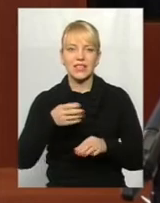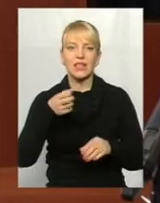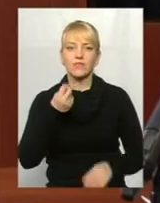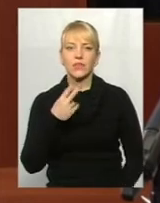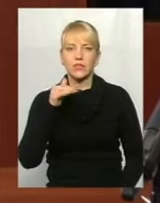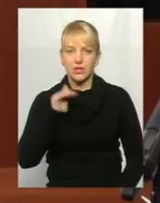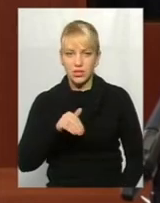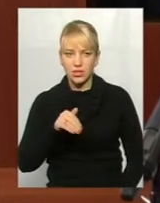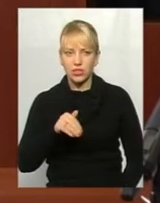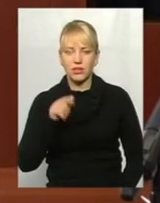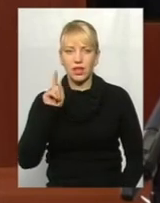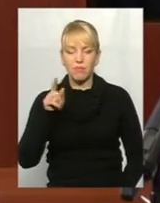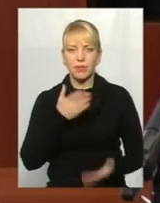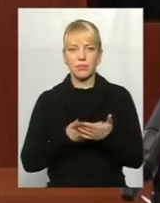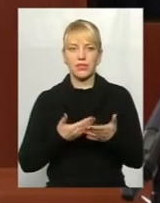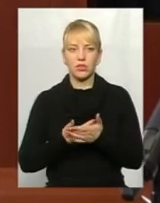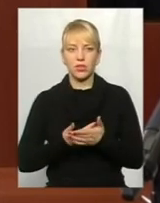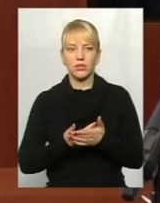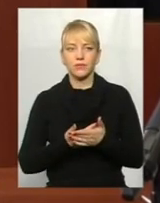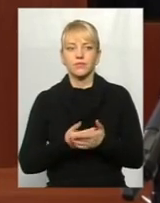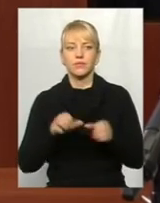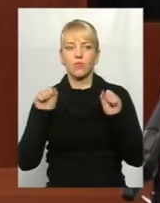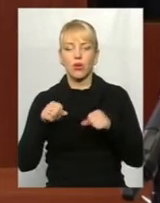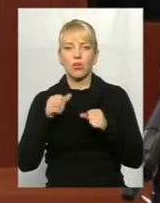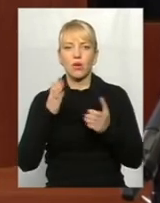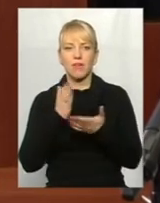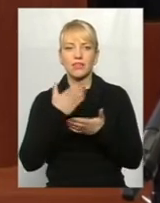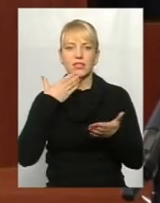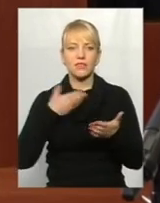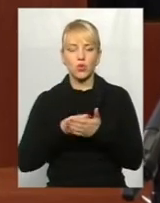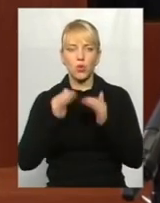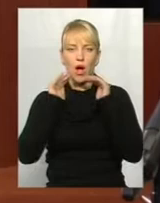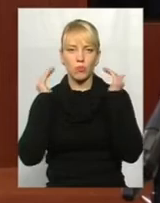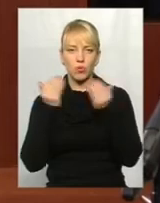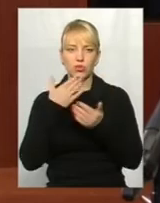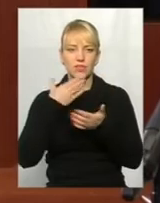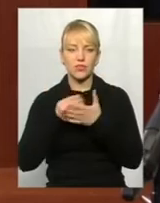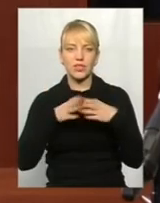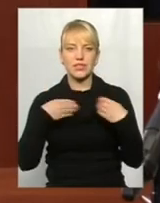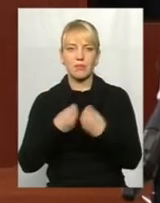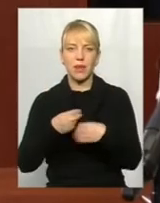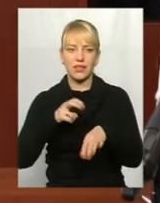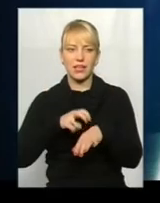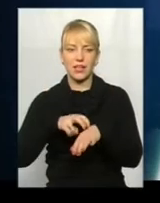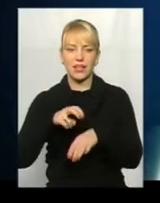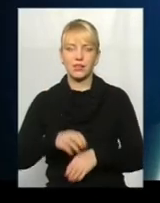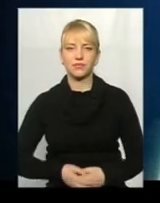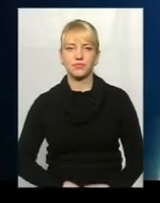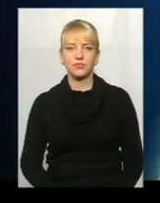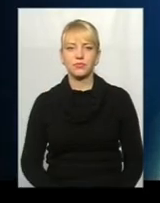там приблизно, могло мати свою амбулаторію, своїх сімейних лікарів і педіатрів.